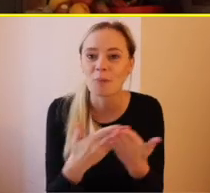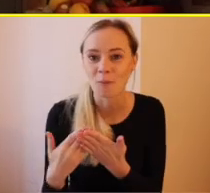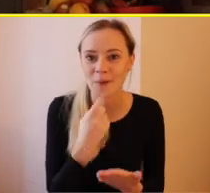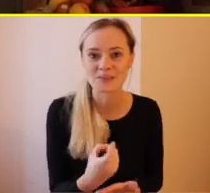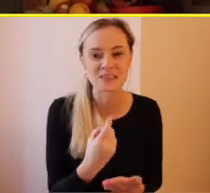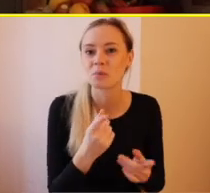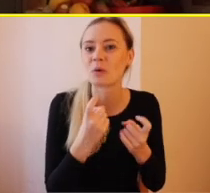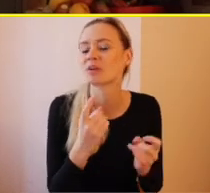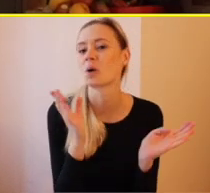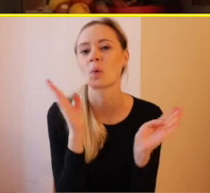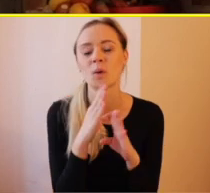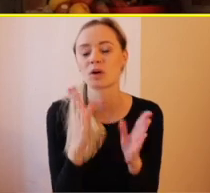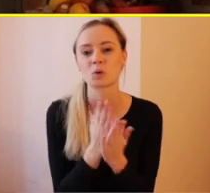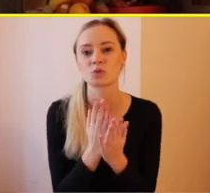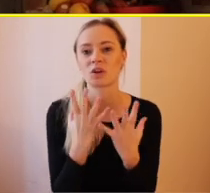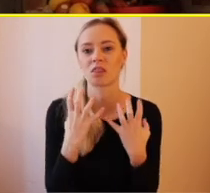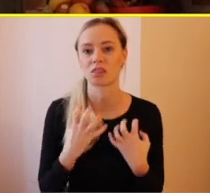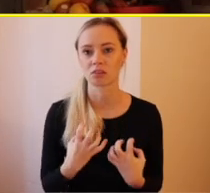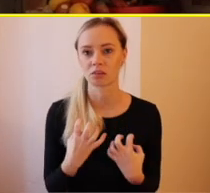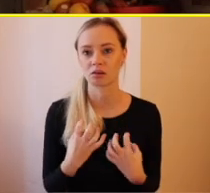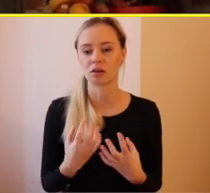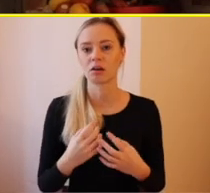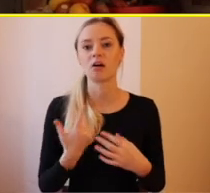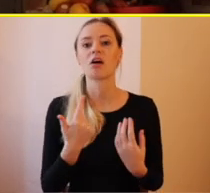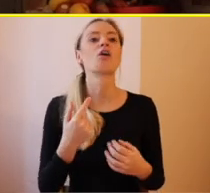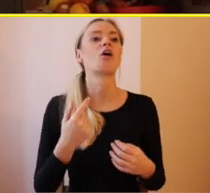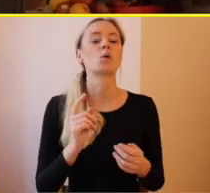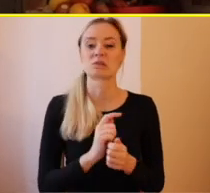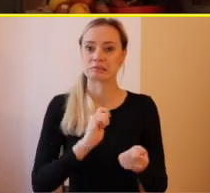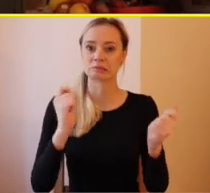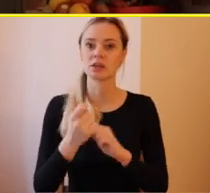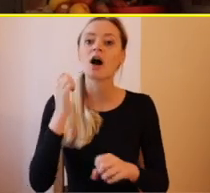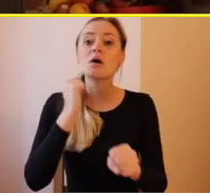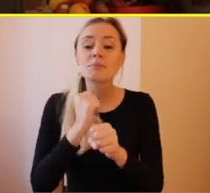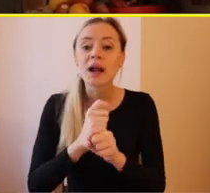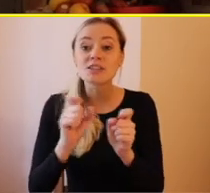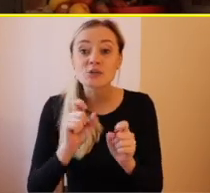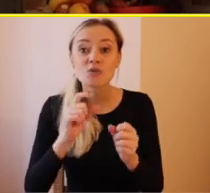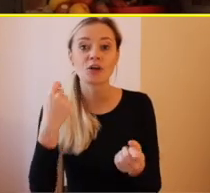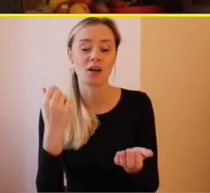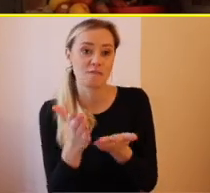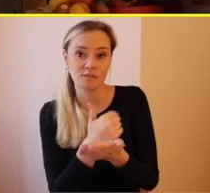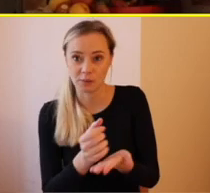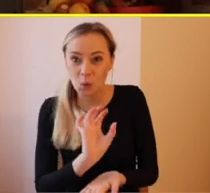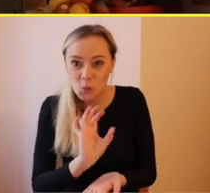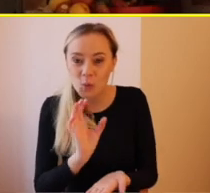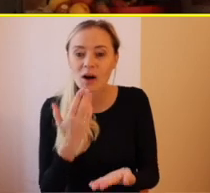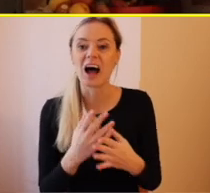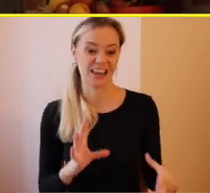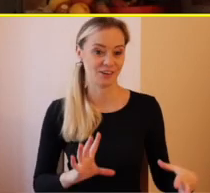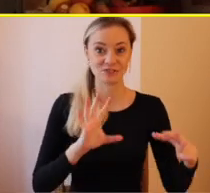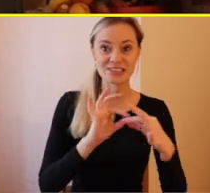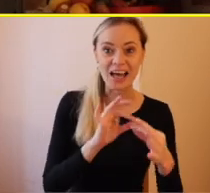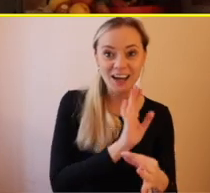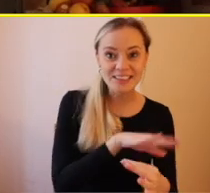ale už sa to posunulo na úroveň, že chodím do práce, lebo je to dobre zaplatená práca, ale ten vzťah